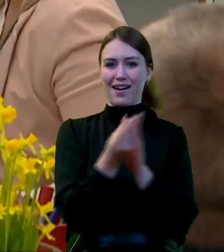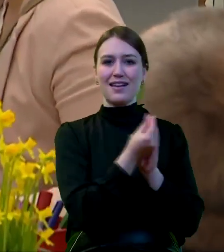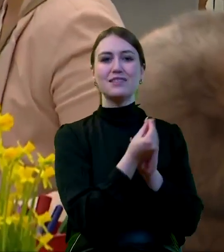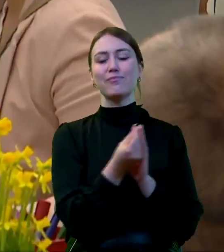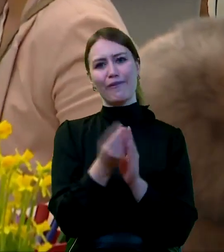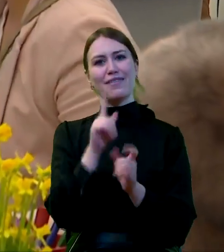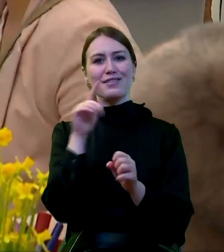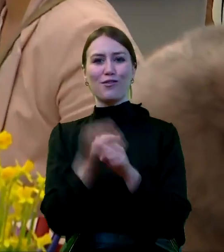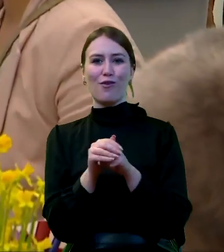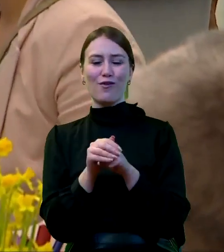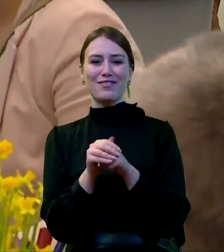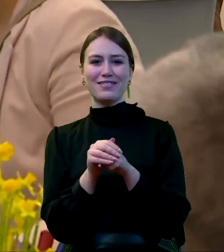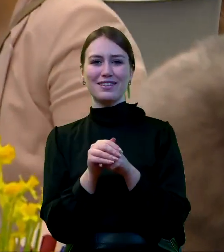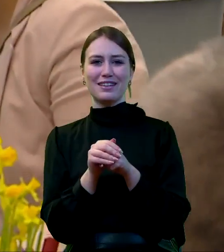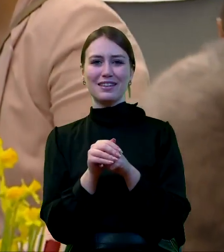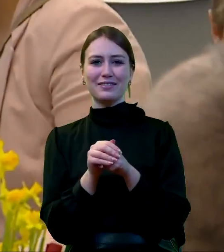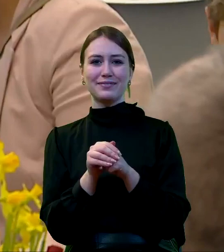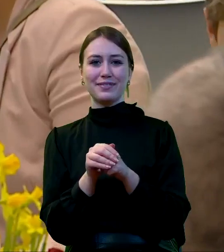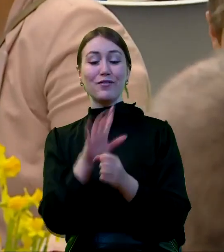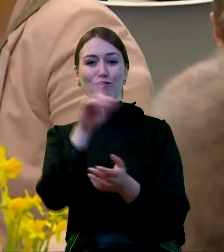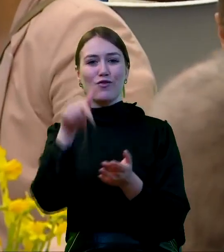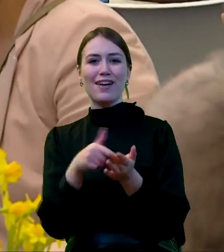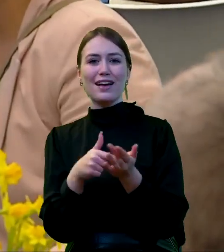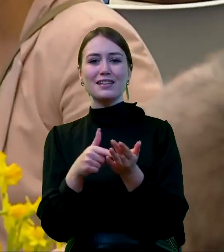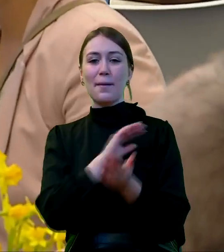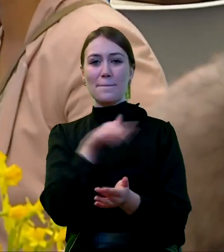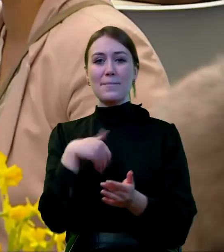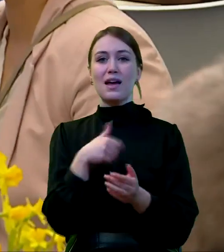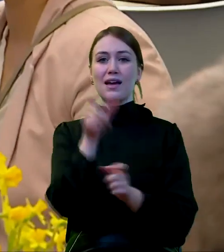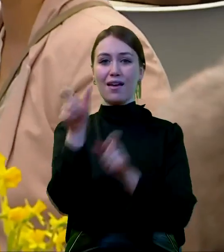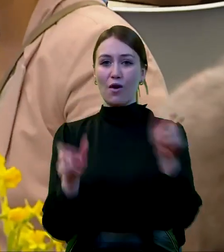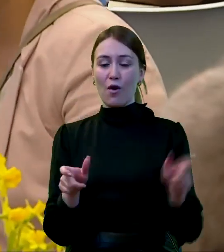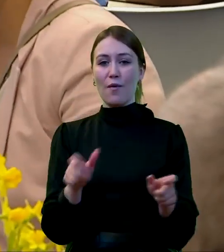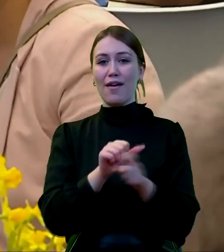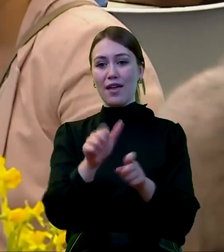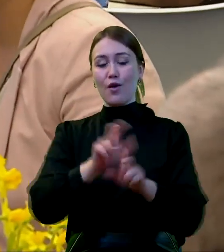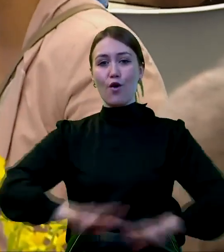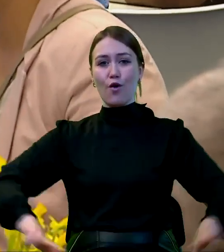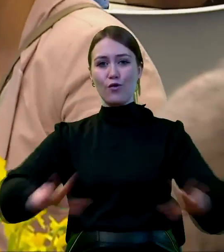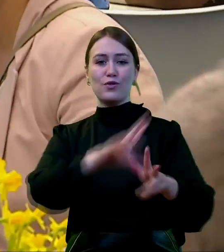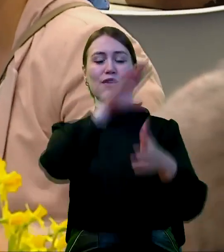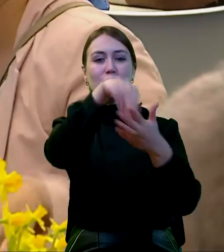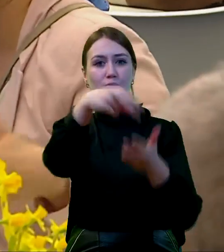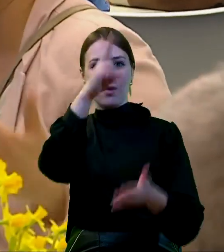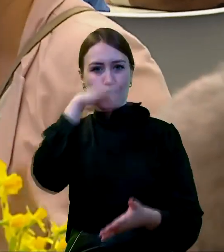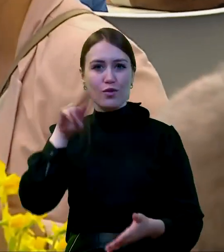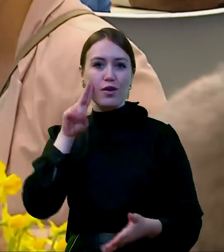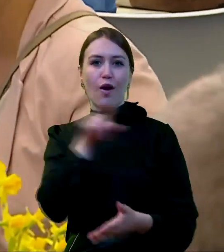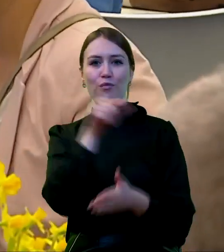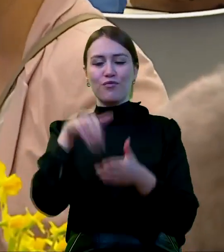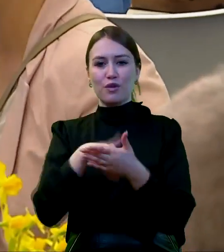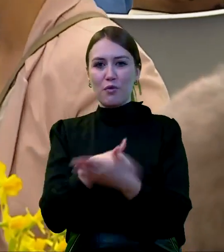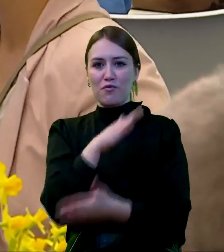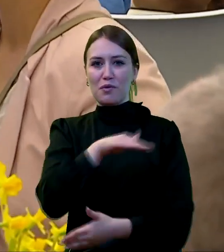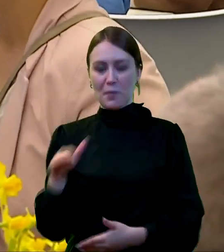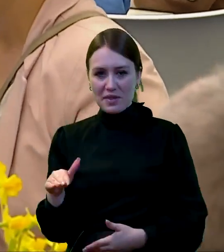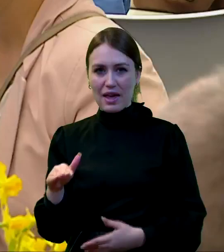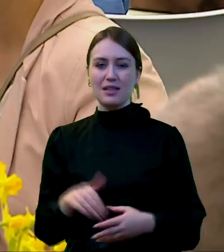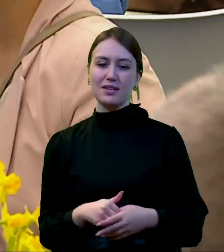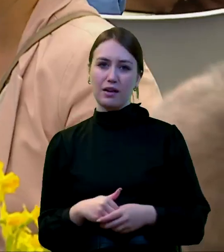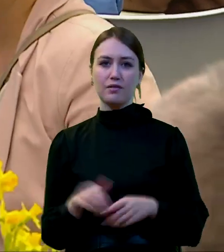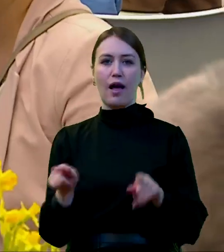zgodzi się z tym, że właśnie obecność zarówno w rodzinie dla rodziców, którzy wychowują dzieci,